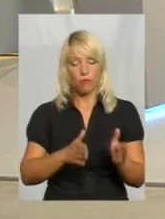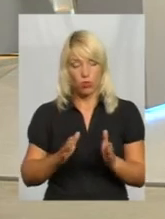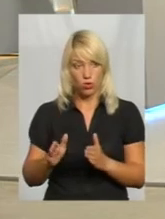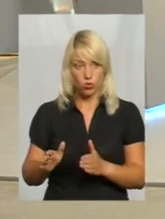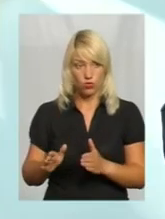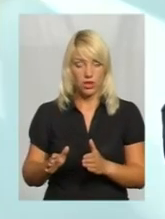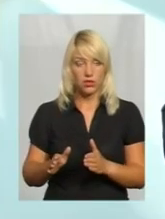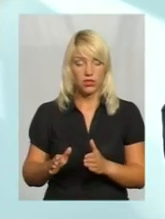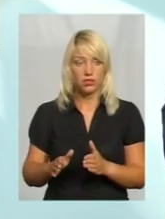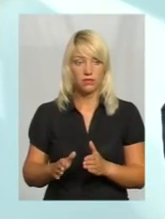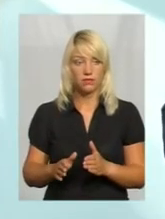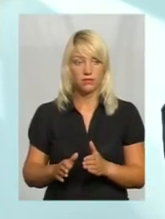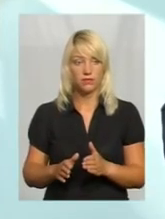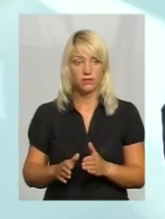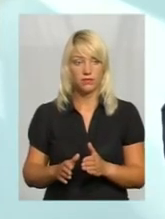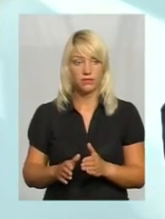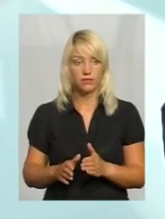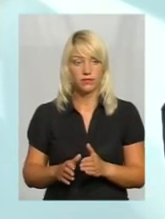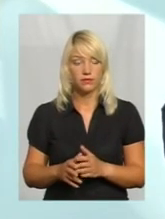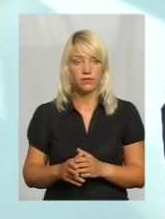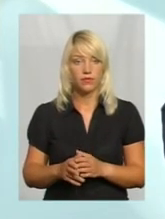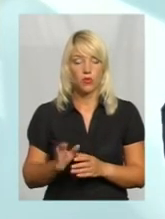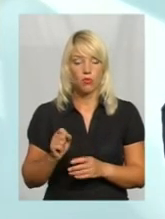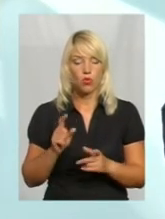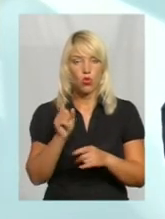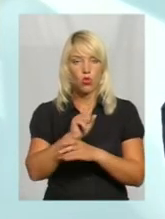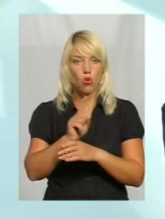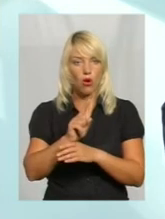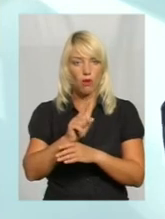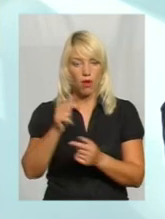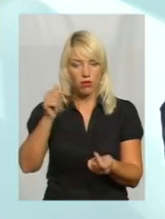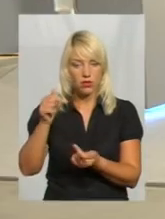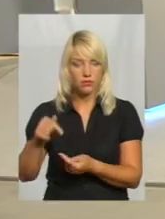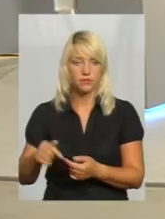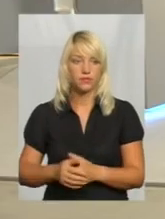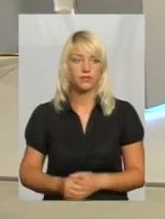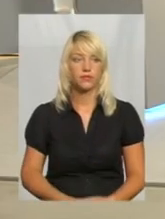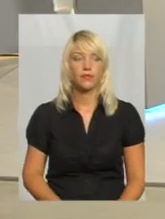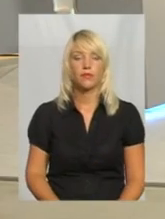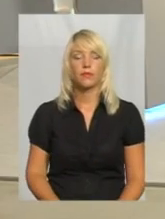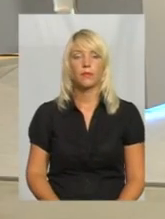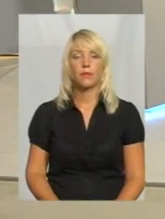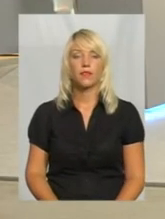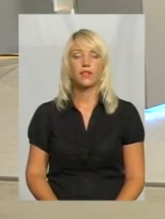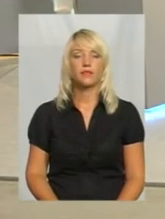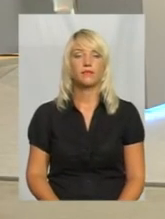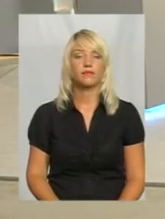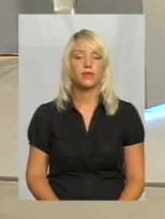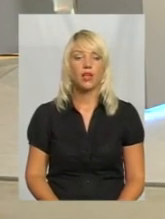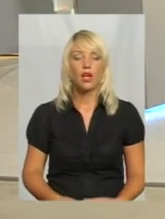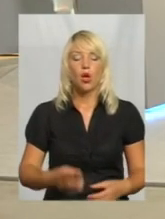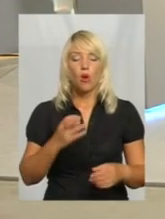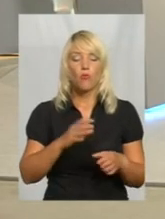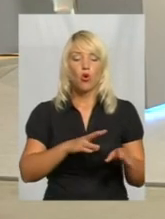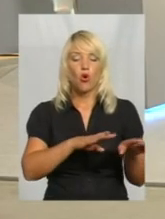по ДБН-овських нормах, на жаль, трохи затянуло. Давайте ще про рівний доступ і зарплату лікарям.